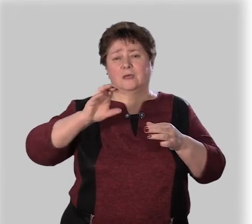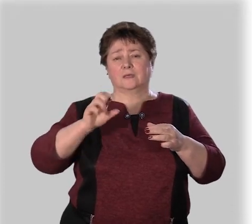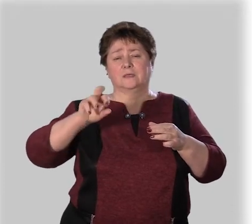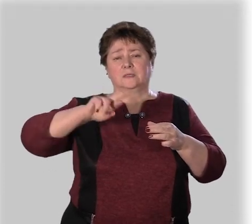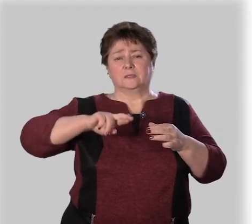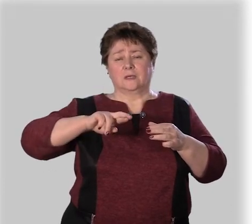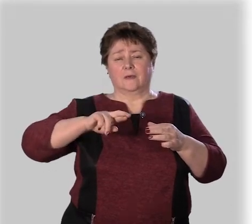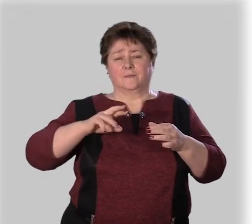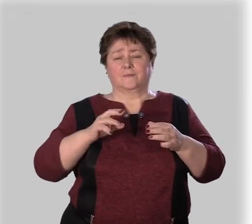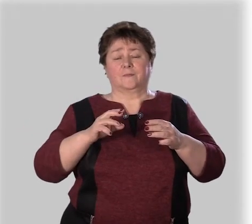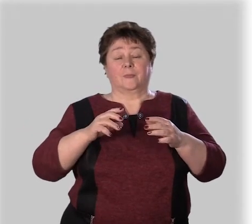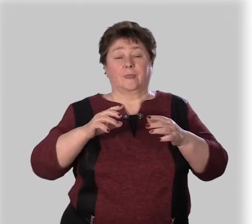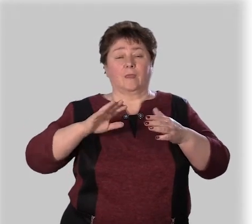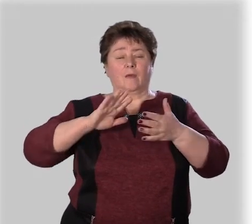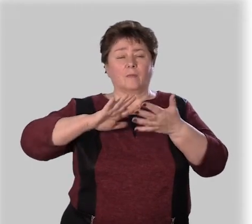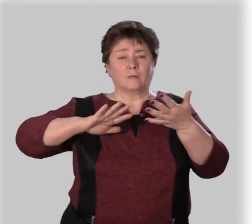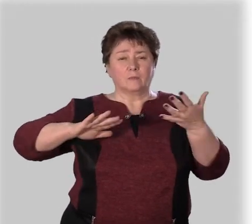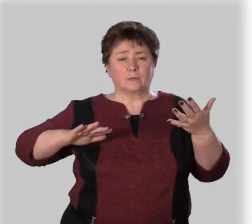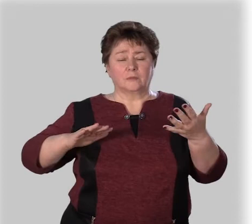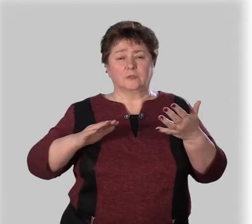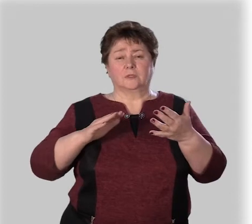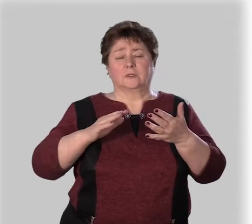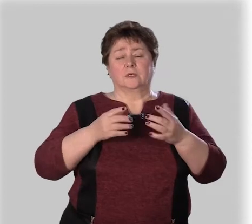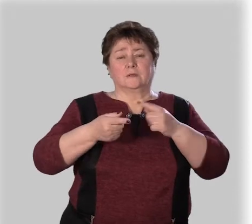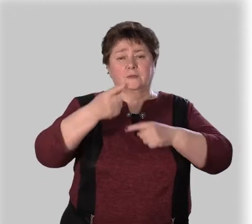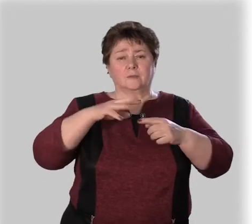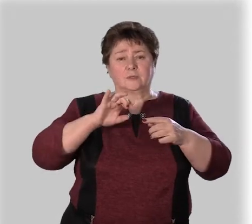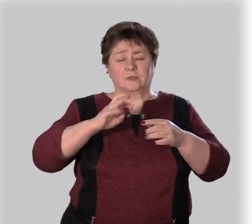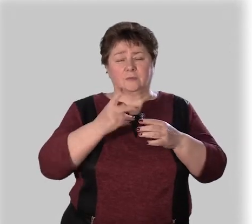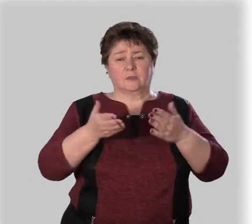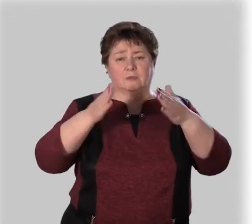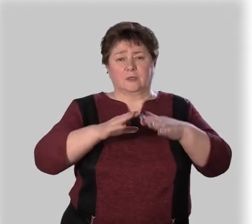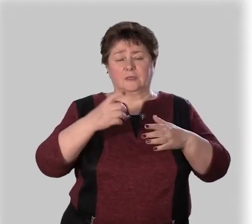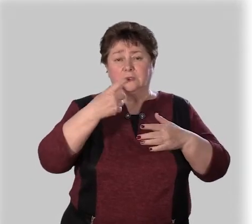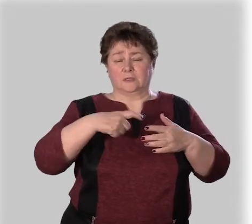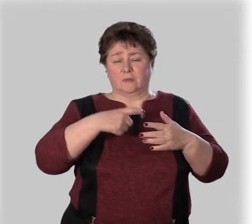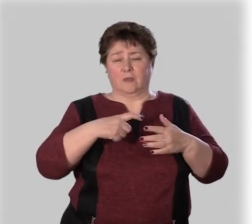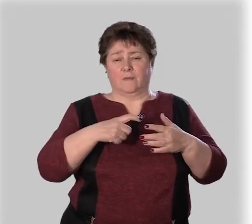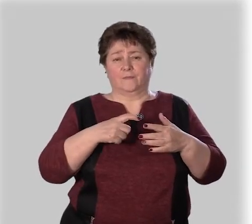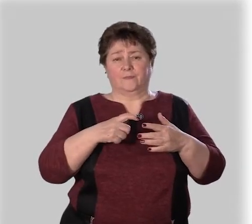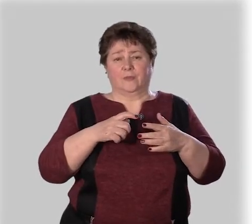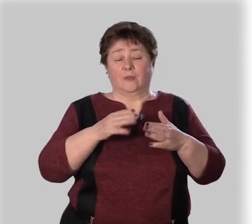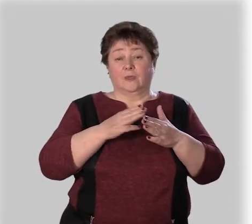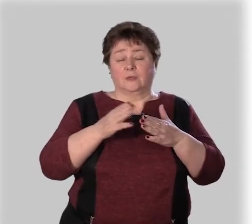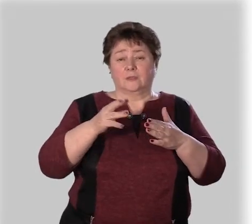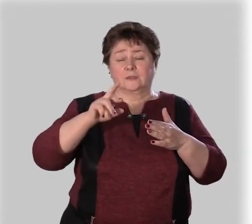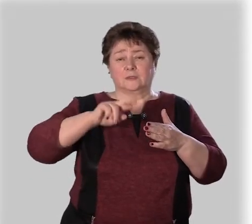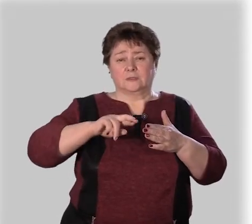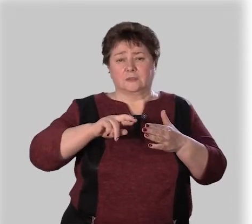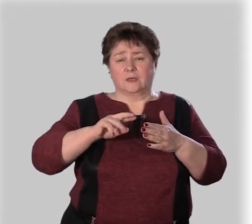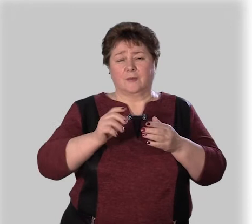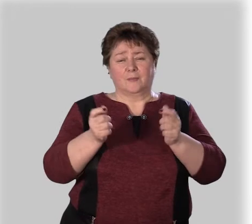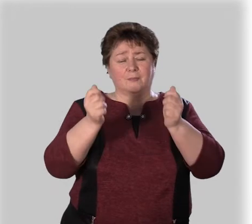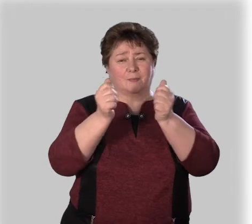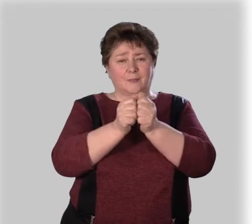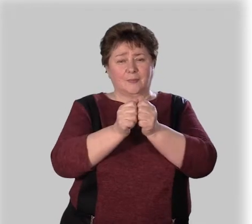Со временем из возвратных местоимений остаётся лишь местоимение себя. А частичка